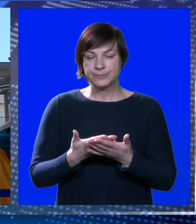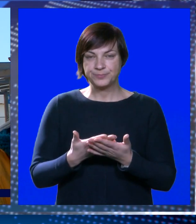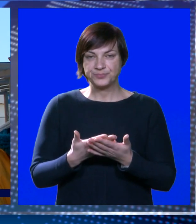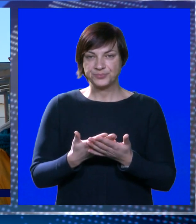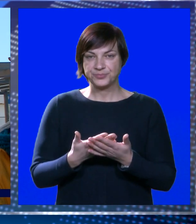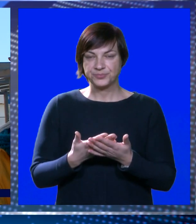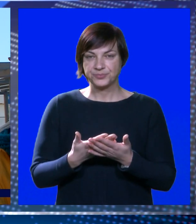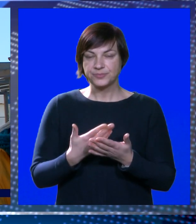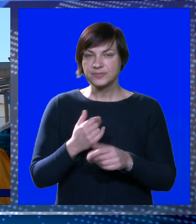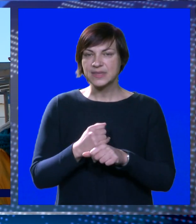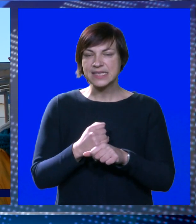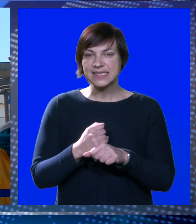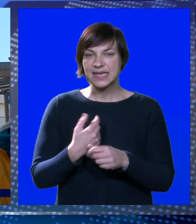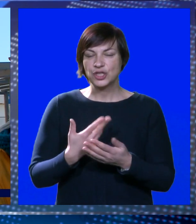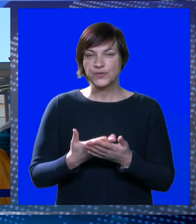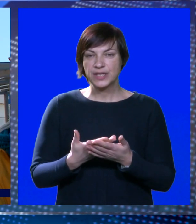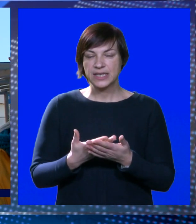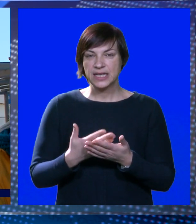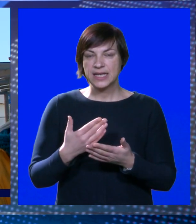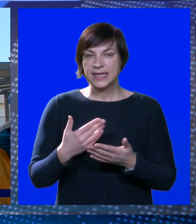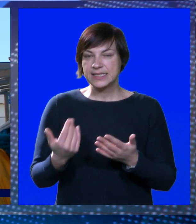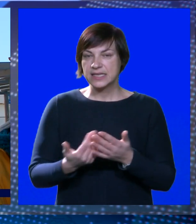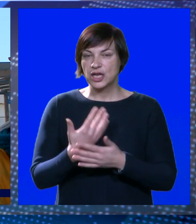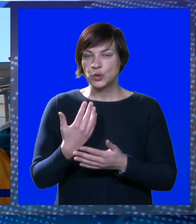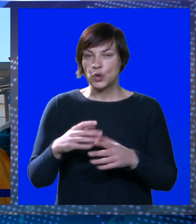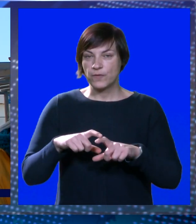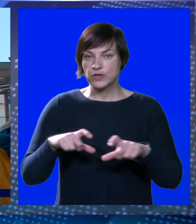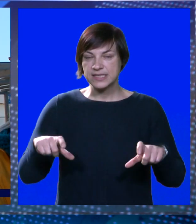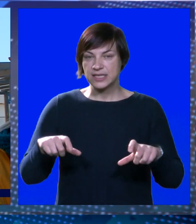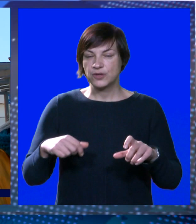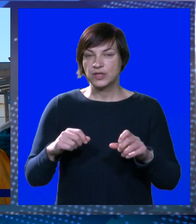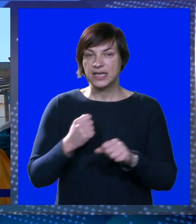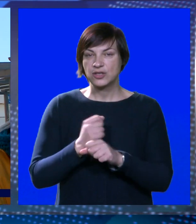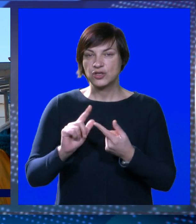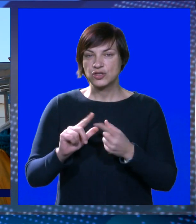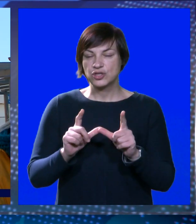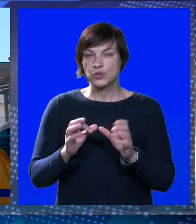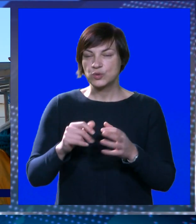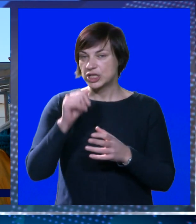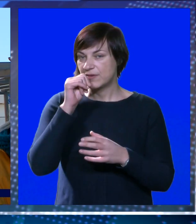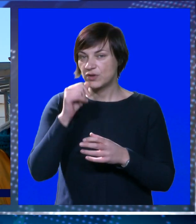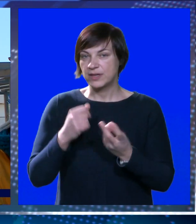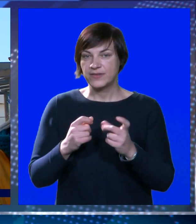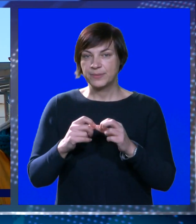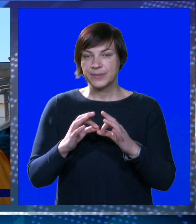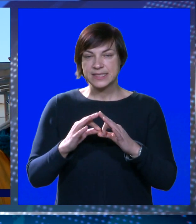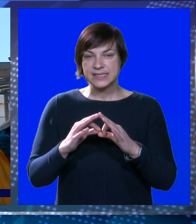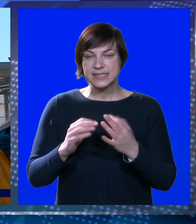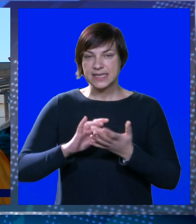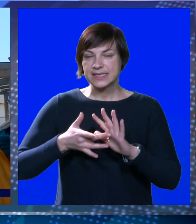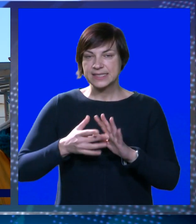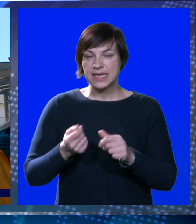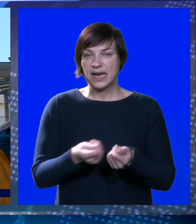i izgradnju novog cijevovoda kroz luku Gruž na vodoopskrbu Vrbice. Dakle,